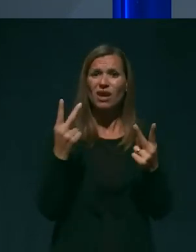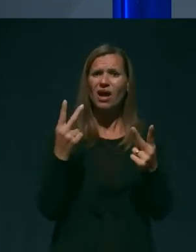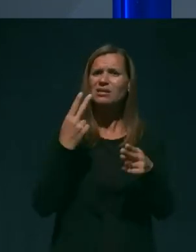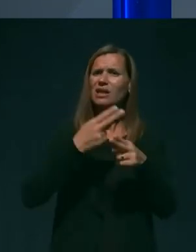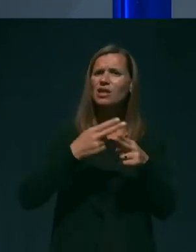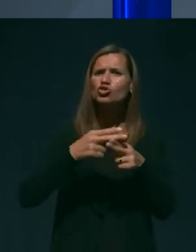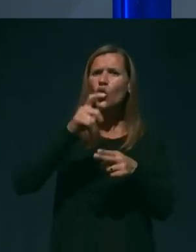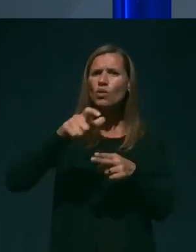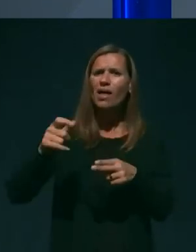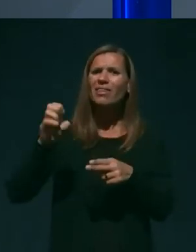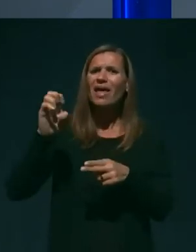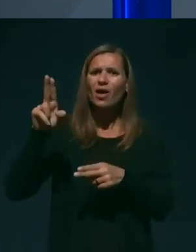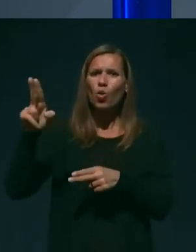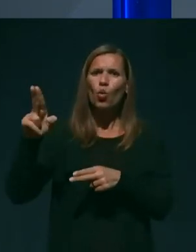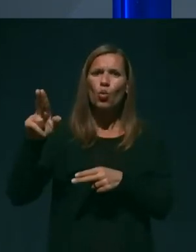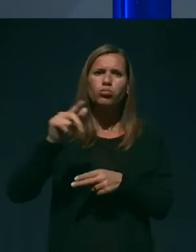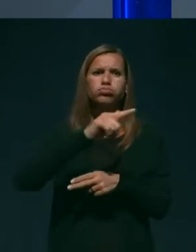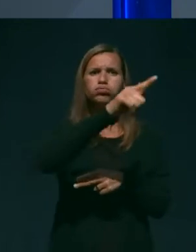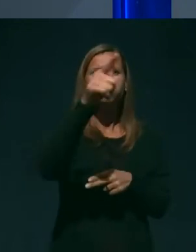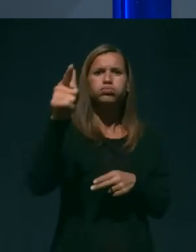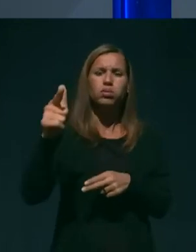ki niso bili v tretjih državah?